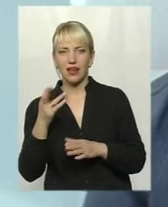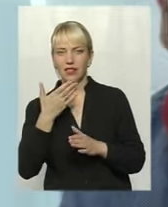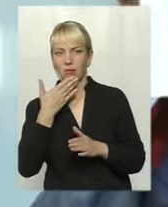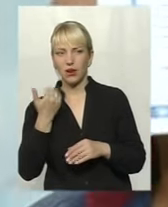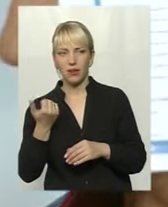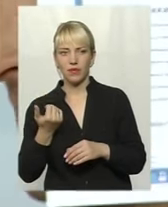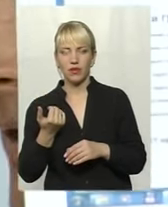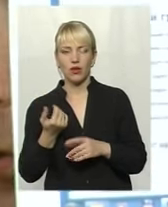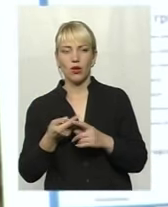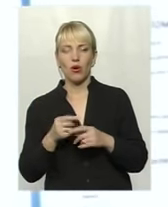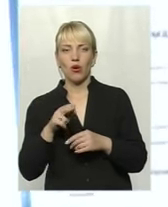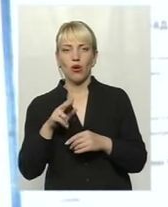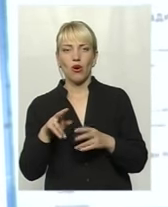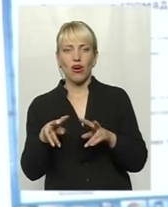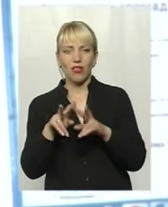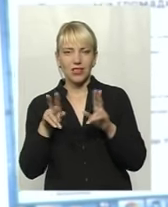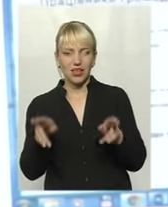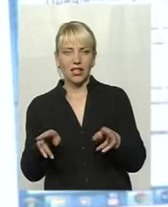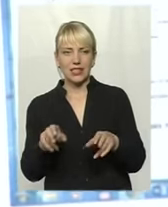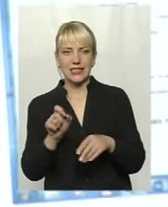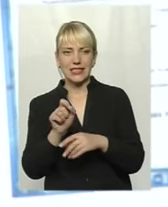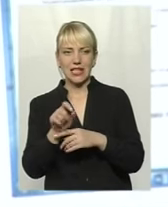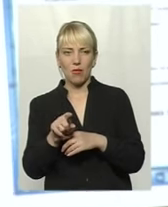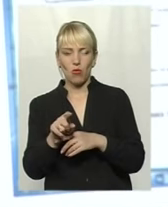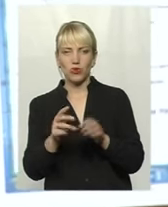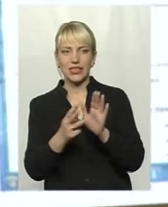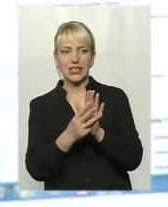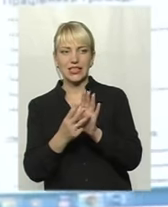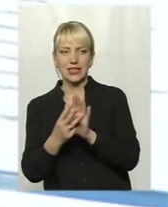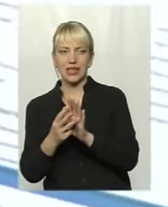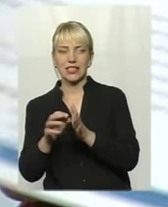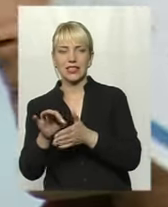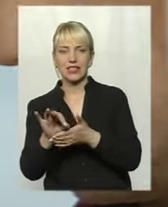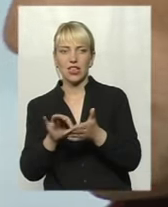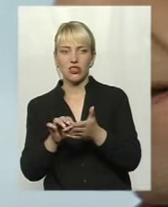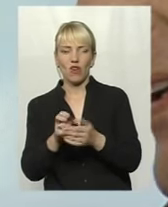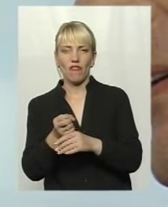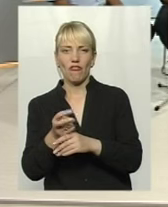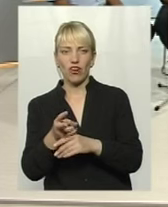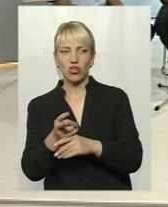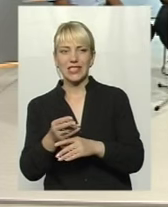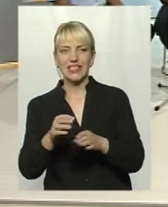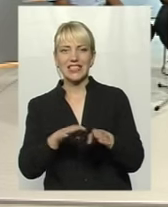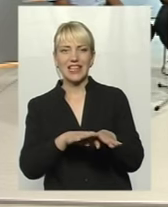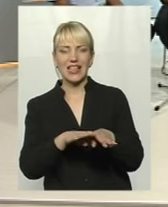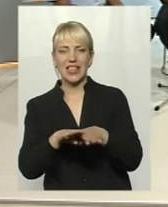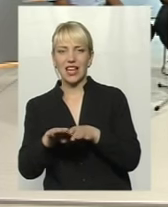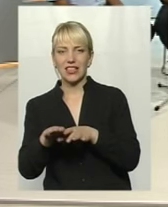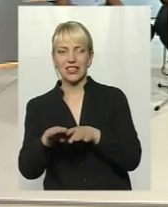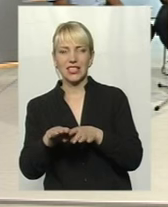Портал 1, тобто замовник сайту, зразу викинув стандартний сайт,